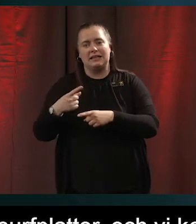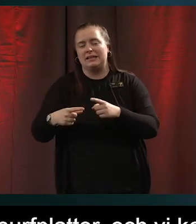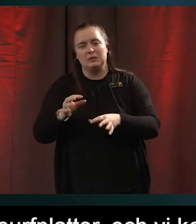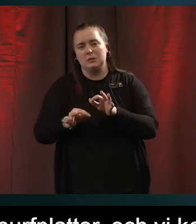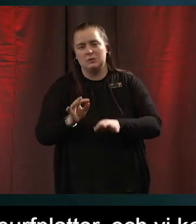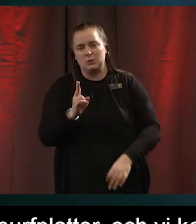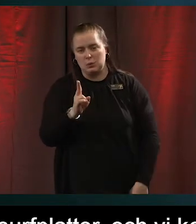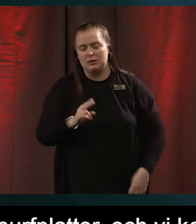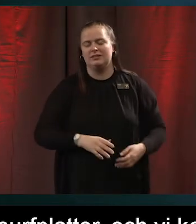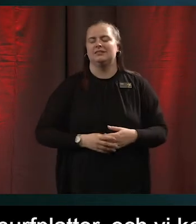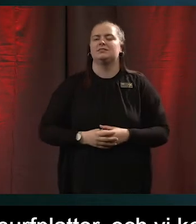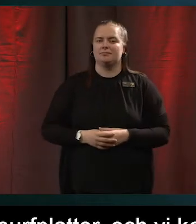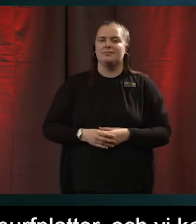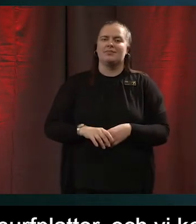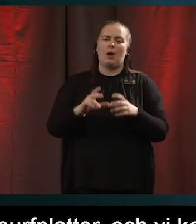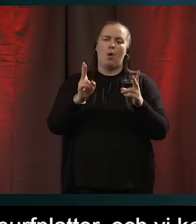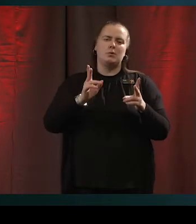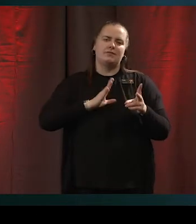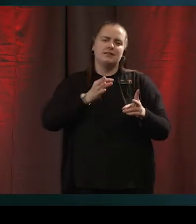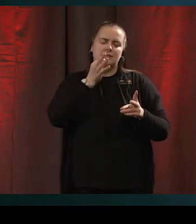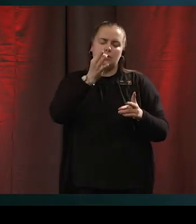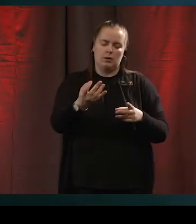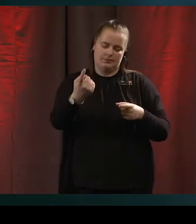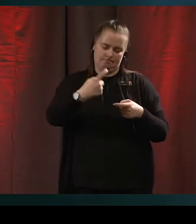Sen så var det just angående speciella